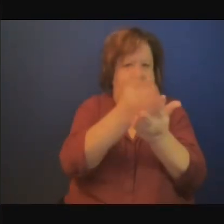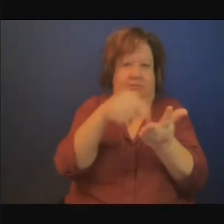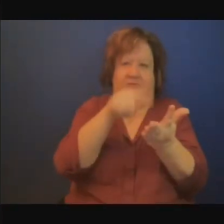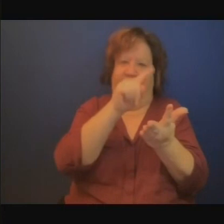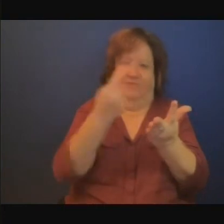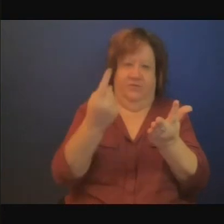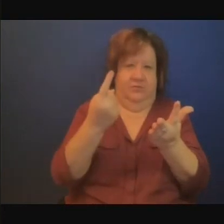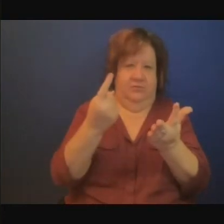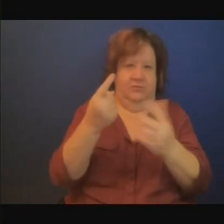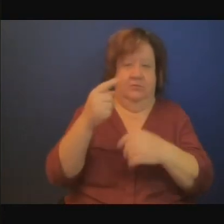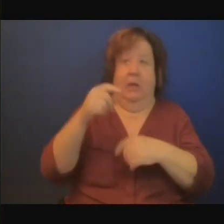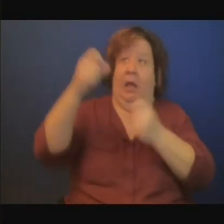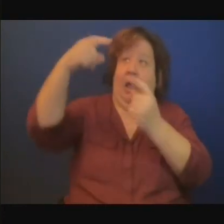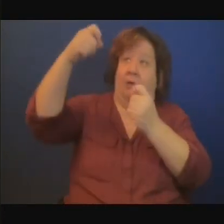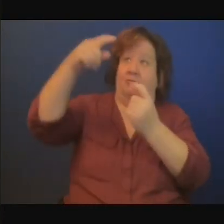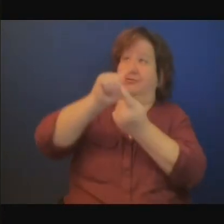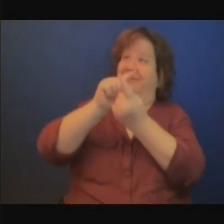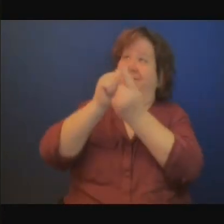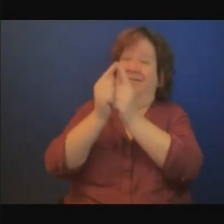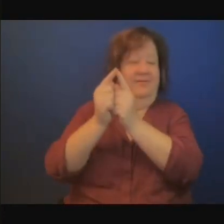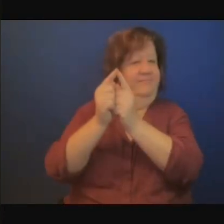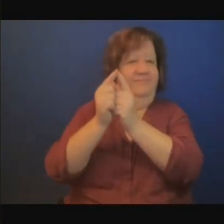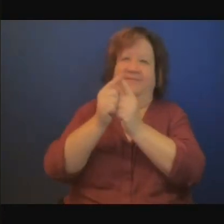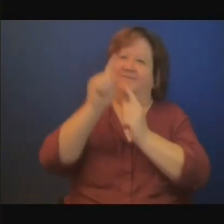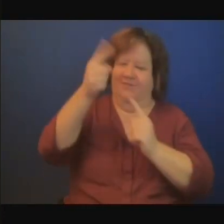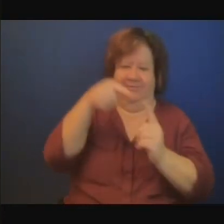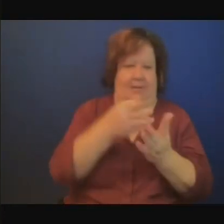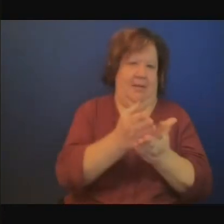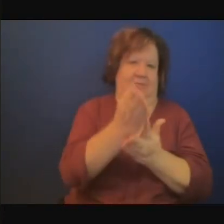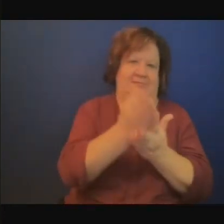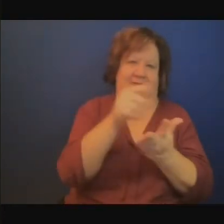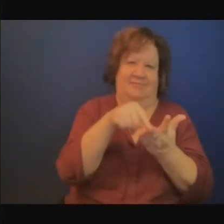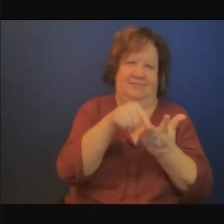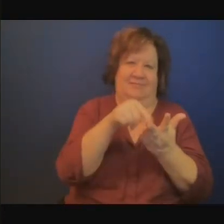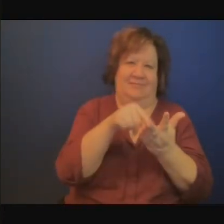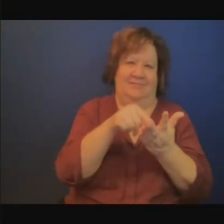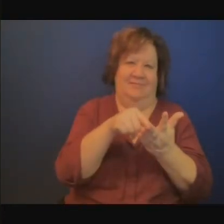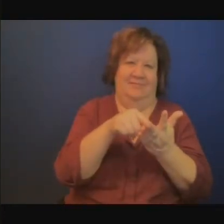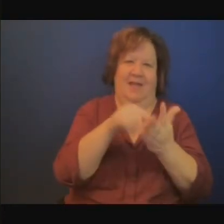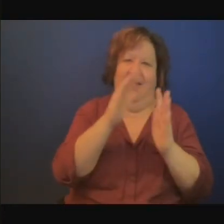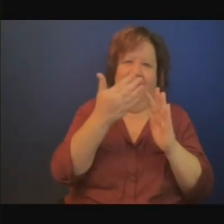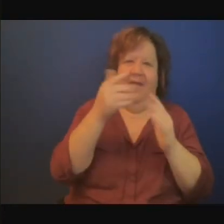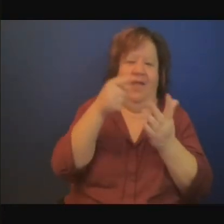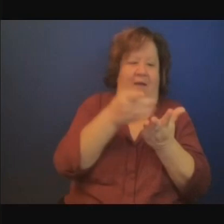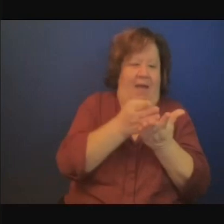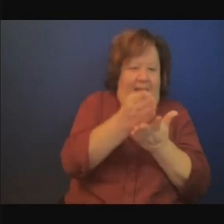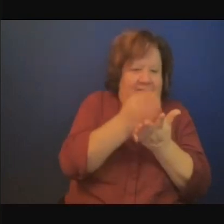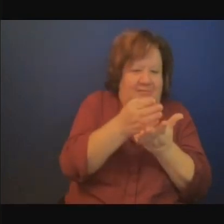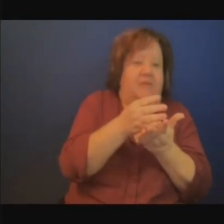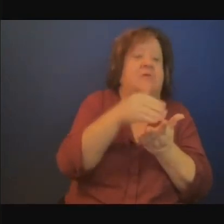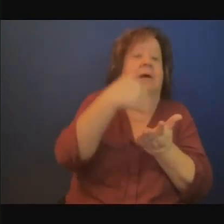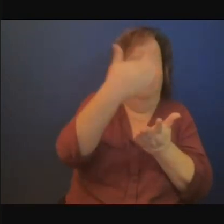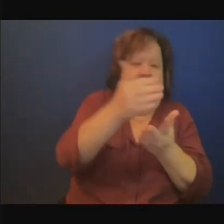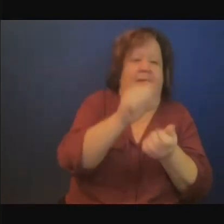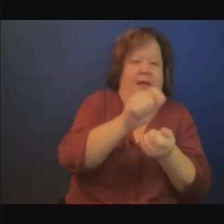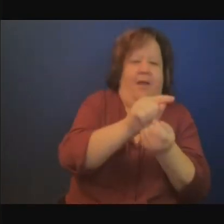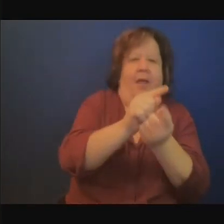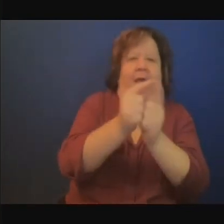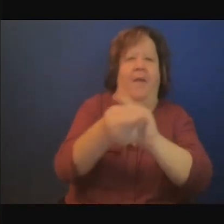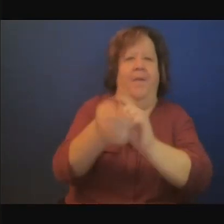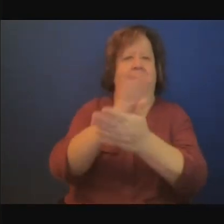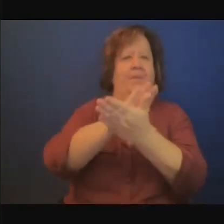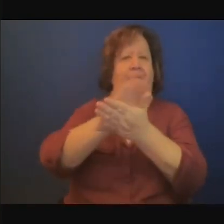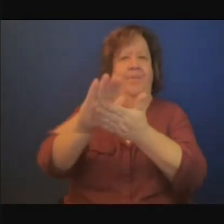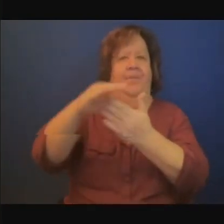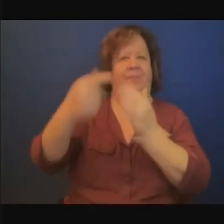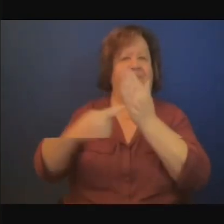'énergie dite propre. Quand vous avez une partie importante de la population qui a faim, qui n'a